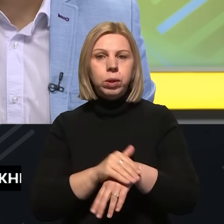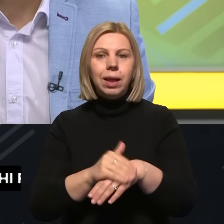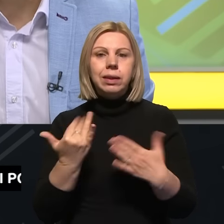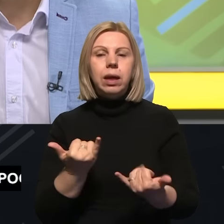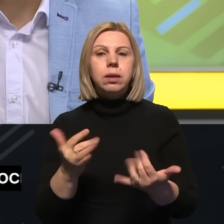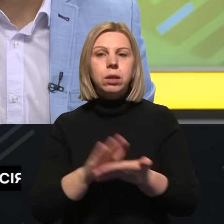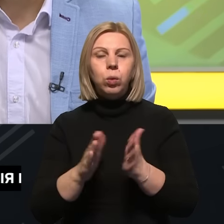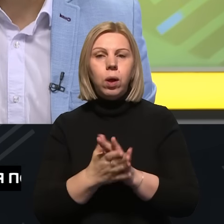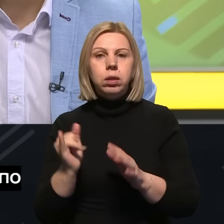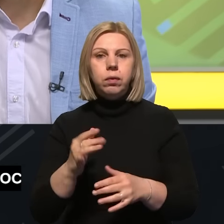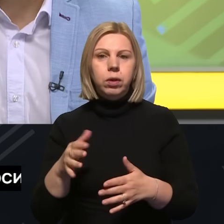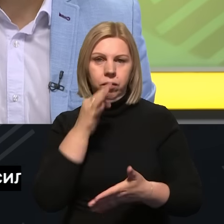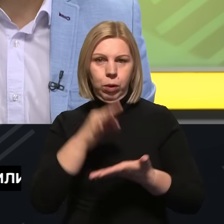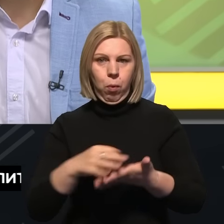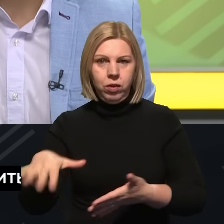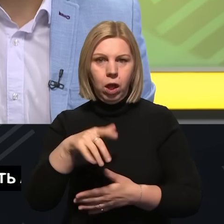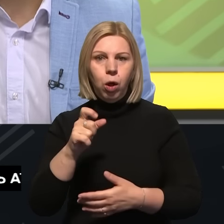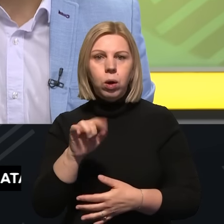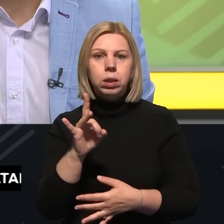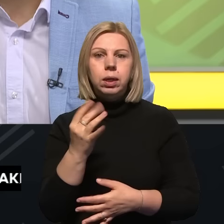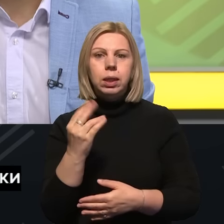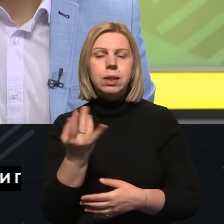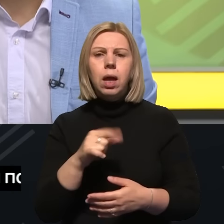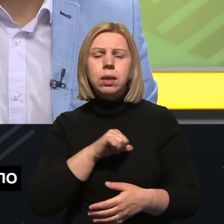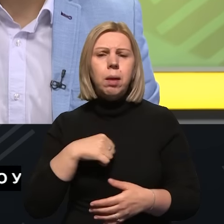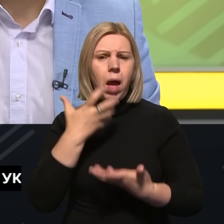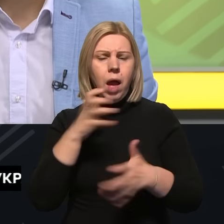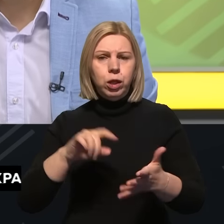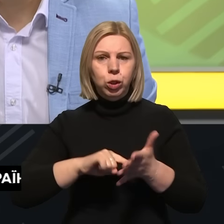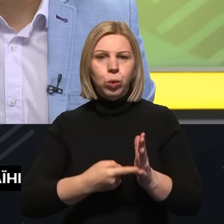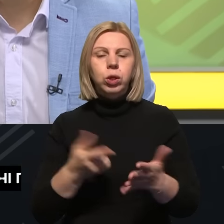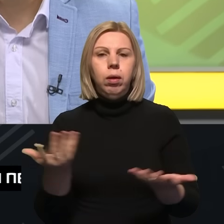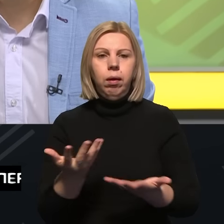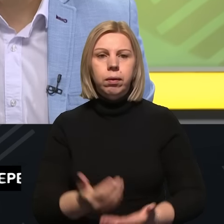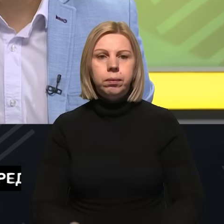ситуація у зоні відповідальності Хортиці, де найгарячіші напрямки?